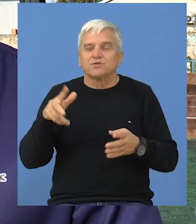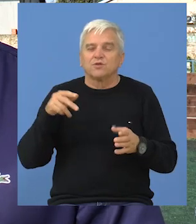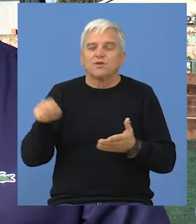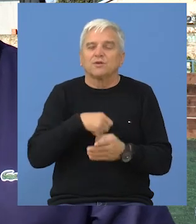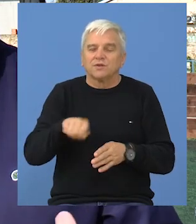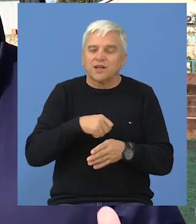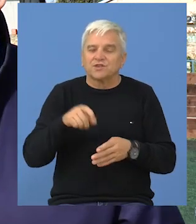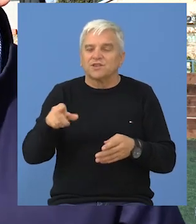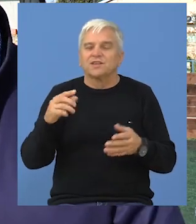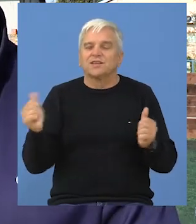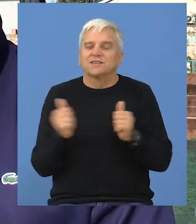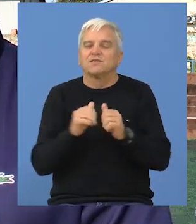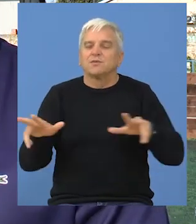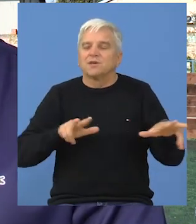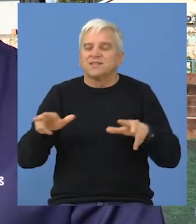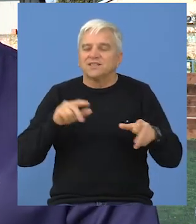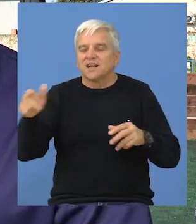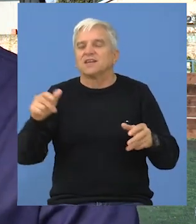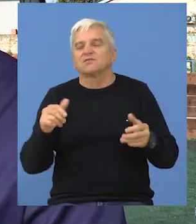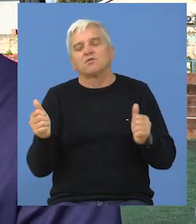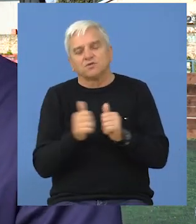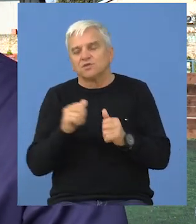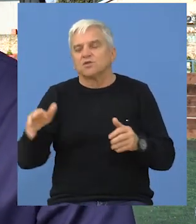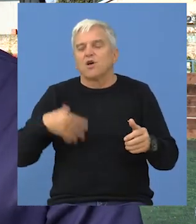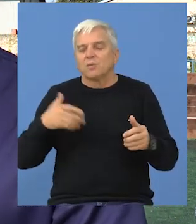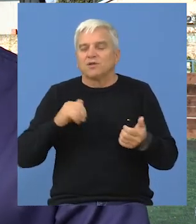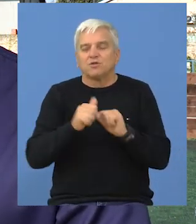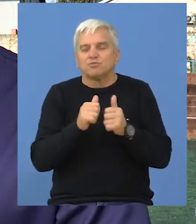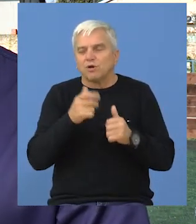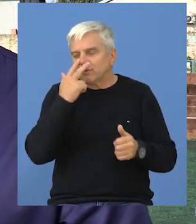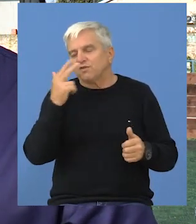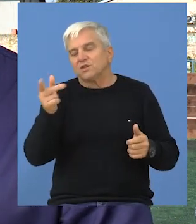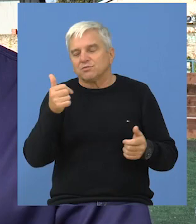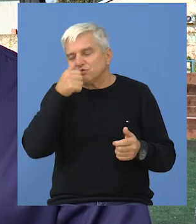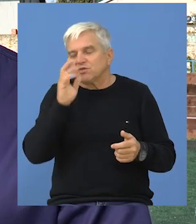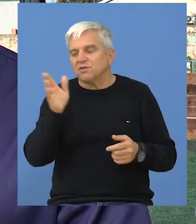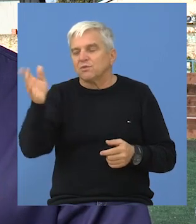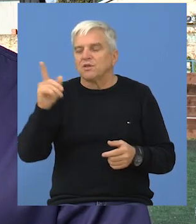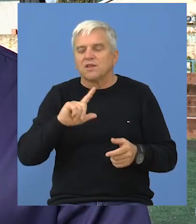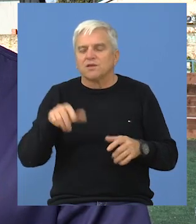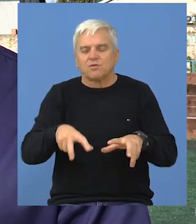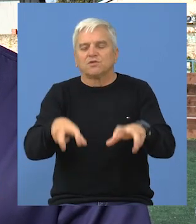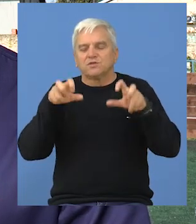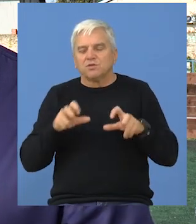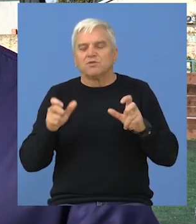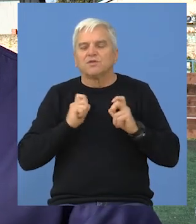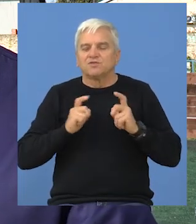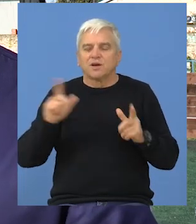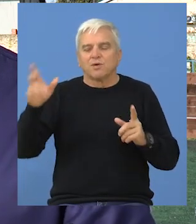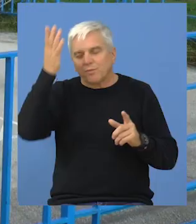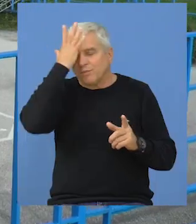saradnji sa pokrajinskim sekretarijatom za sport i omladinu ili ministarstvom za omladinu i sport. To ćemo još vidjeti, ali svakako da nećemo odustati da